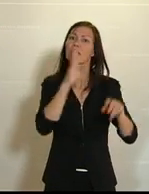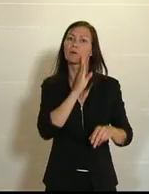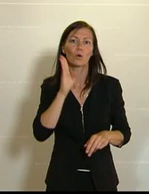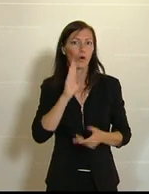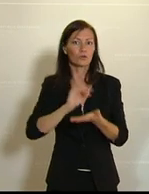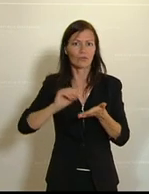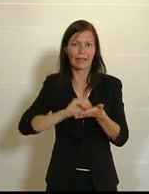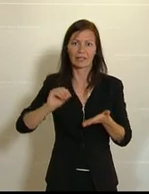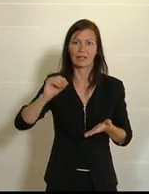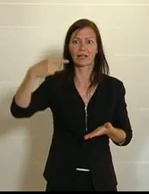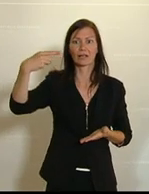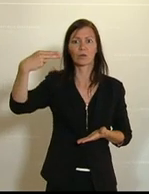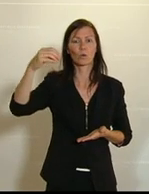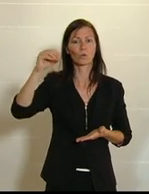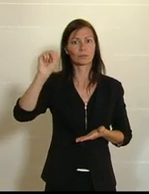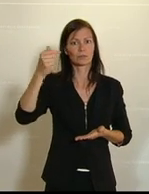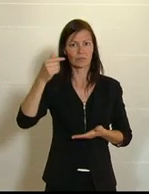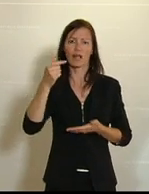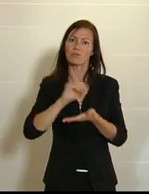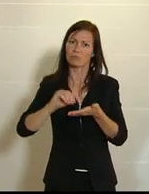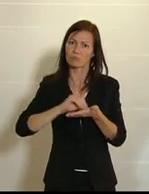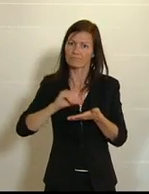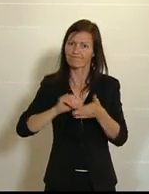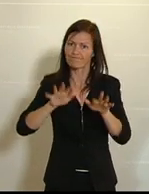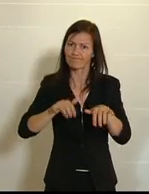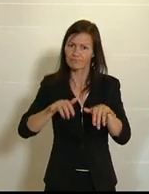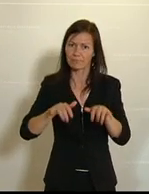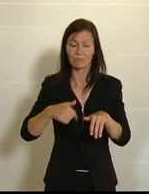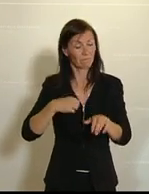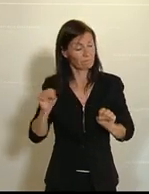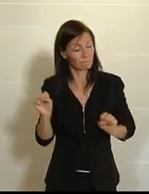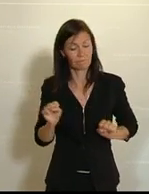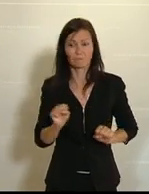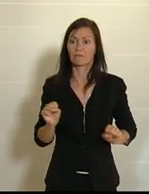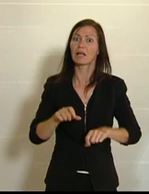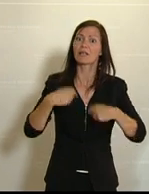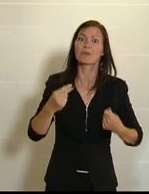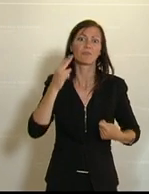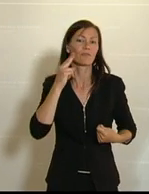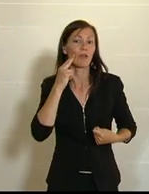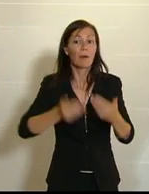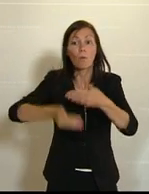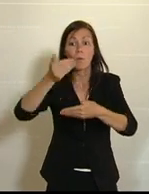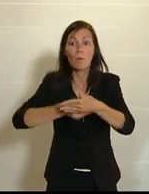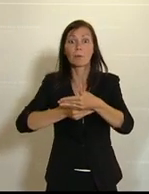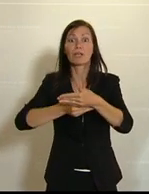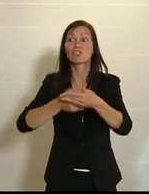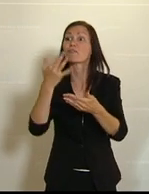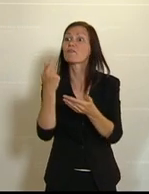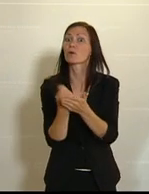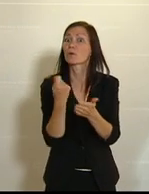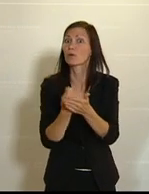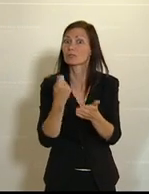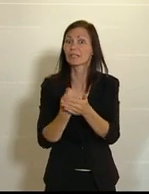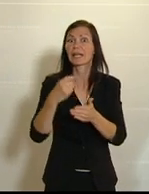Es ist unglaublich, diese bezahlten Plagiate, da gibt es Firmen, die bieten das auf einer Homepage an, wie viel eine